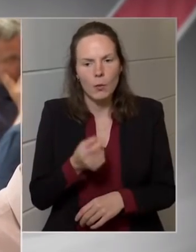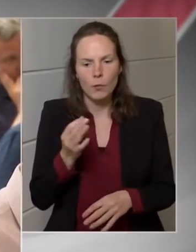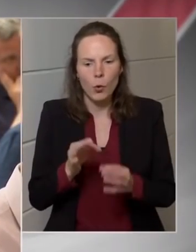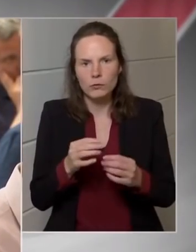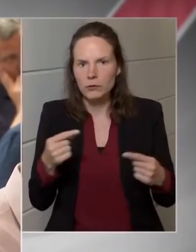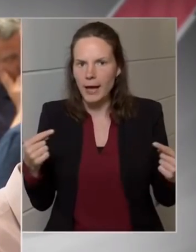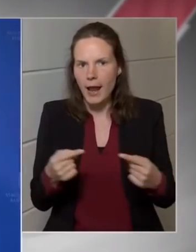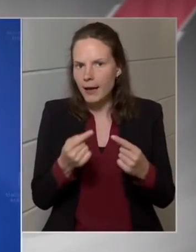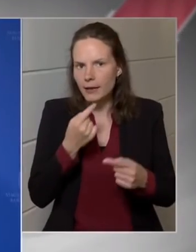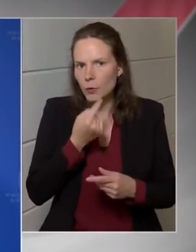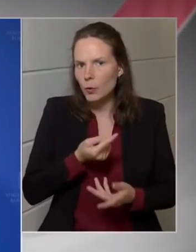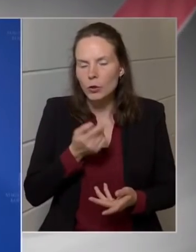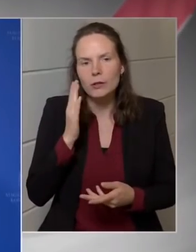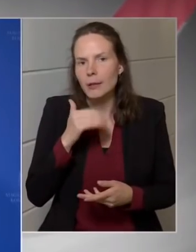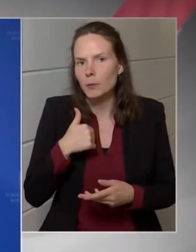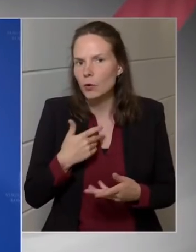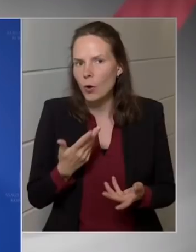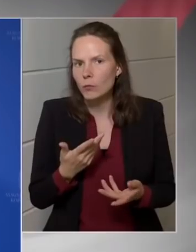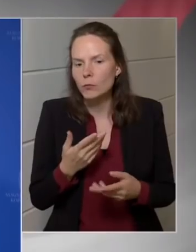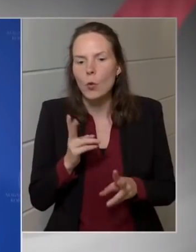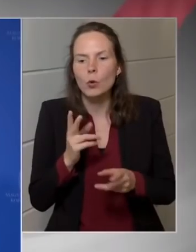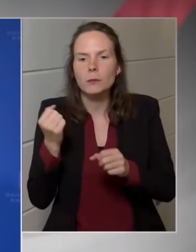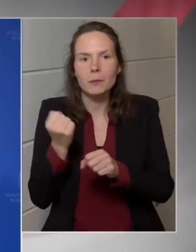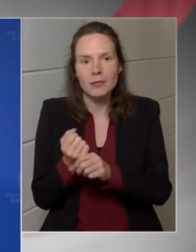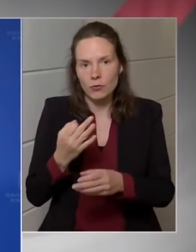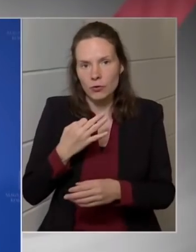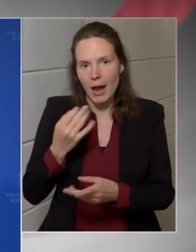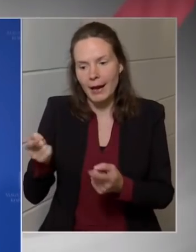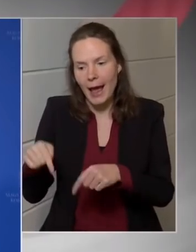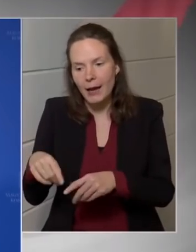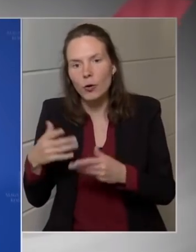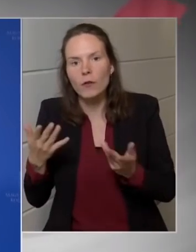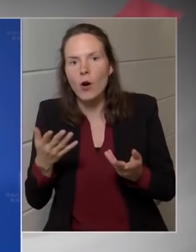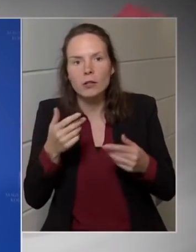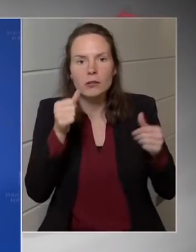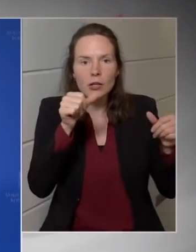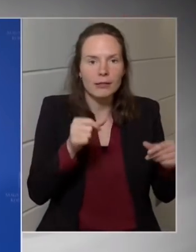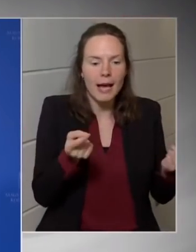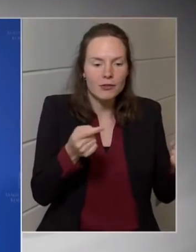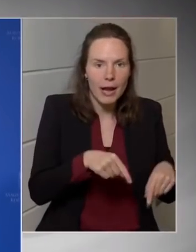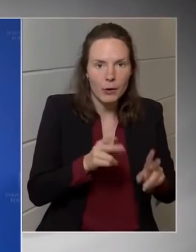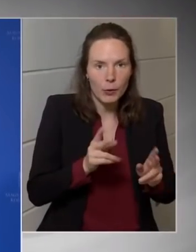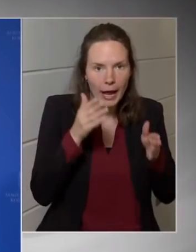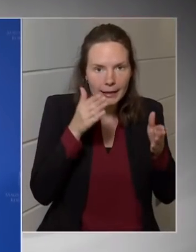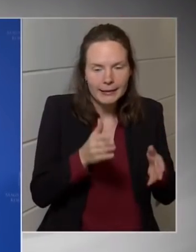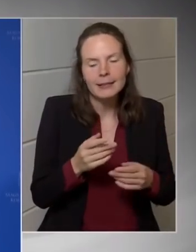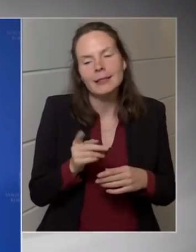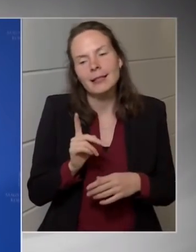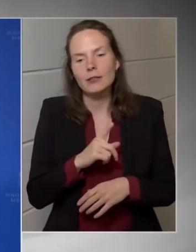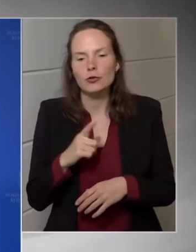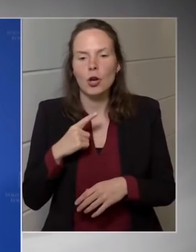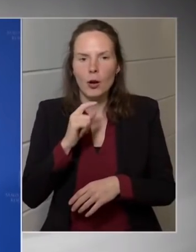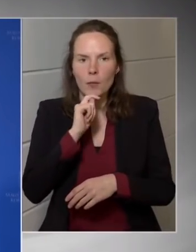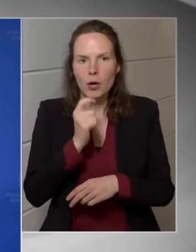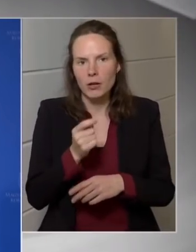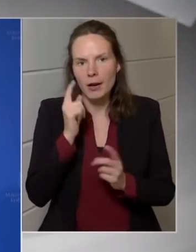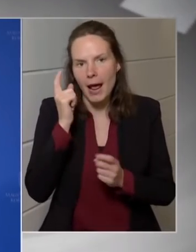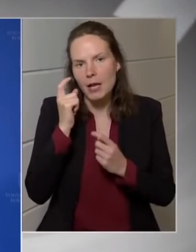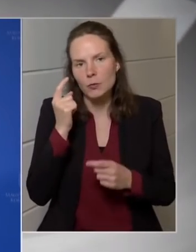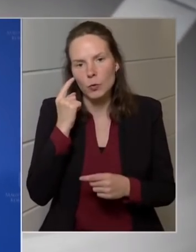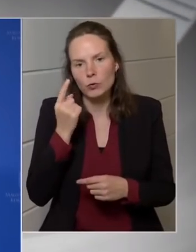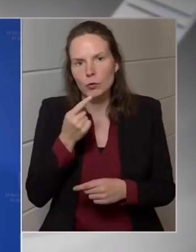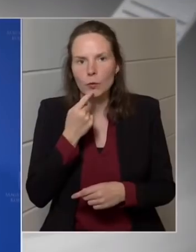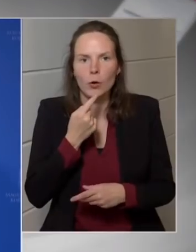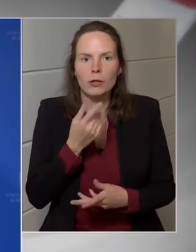olajembergőról. Nem tudom, mert egy nappal lesz megelőzen a tanácselnöke, az Európai Tanács elnöke, sármiser épp az ellenkezői